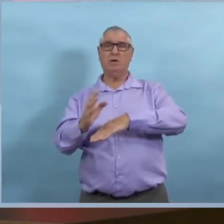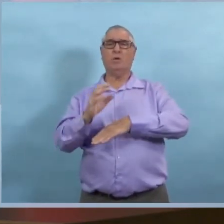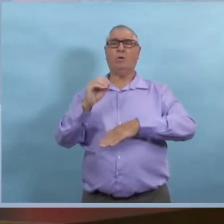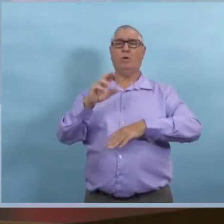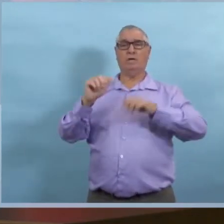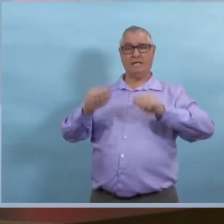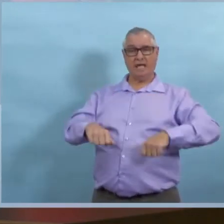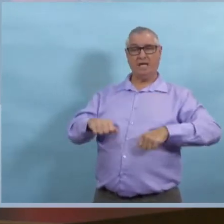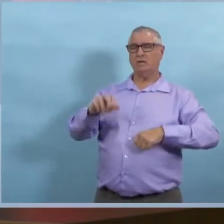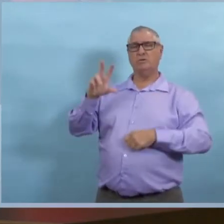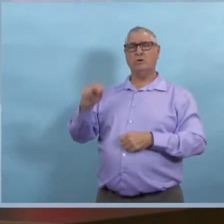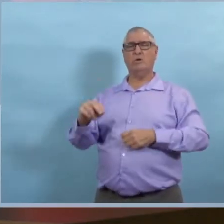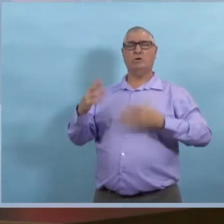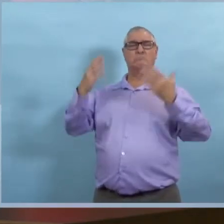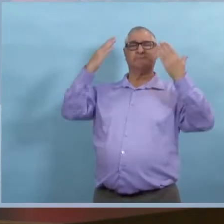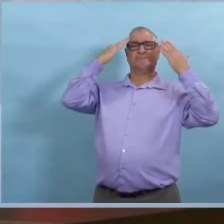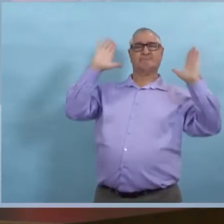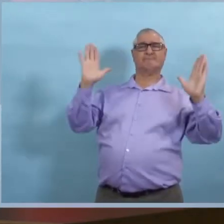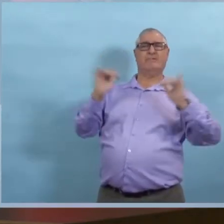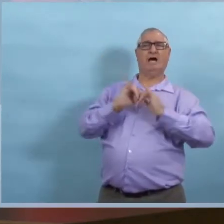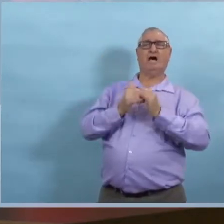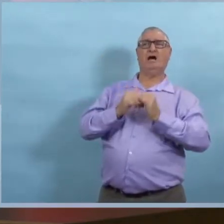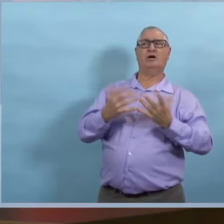Pourriez-vous nous donner plus de détails sur ces endroits?